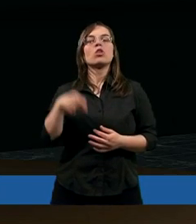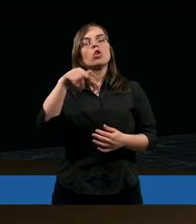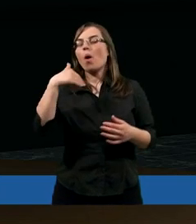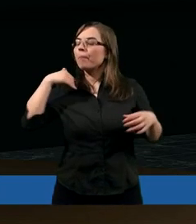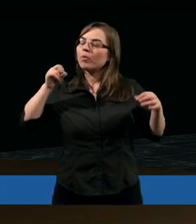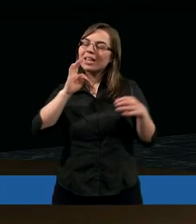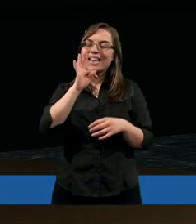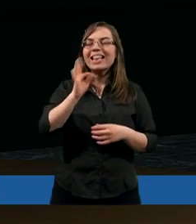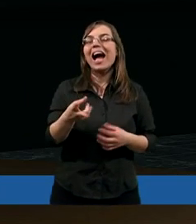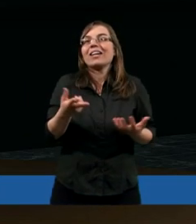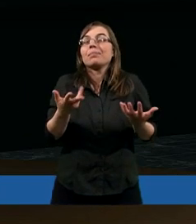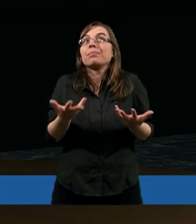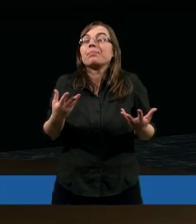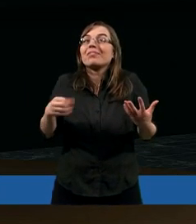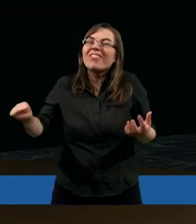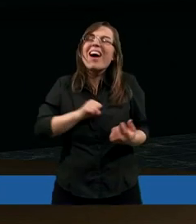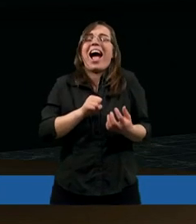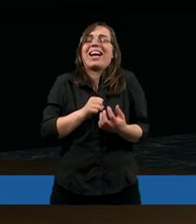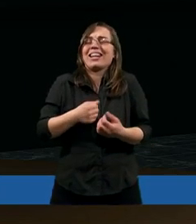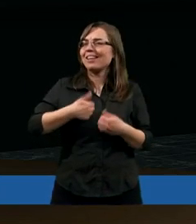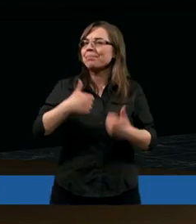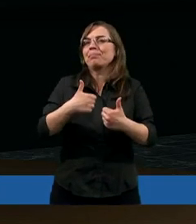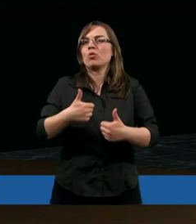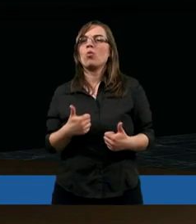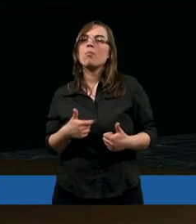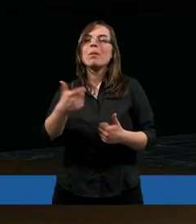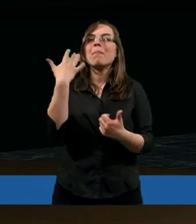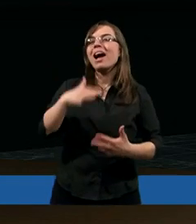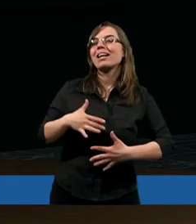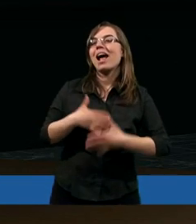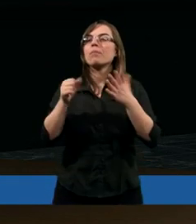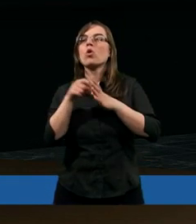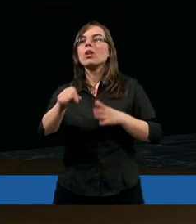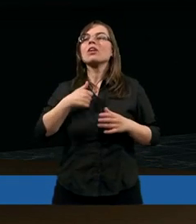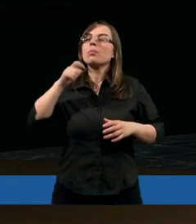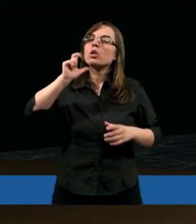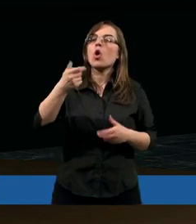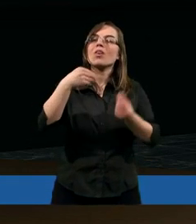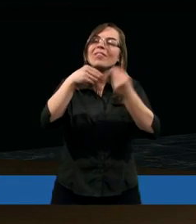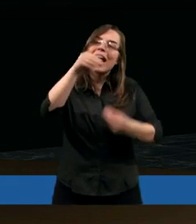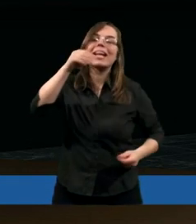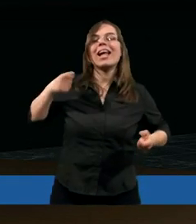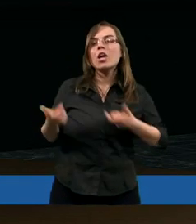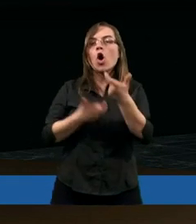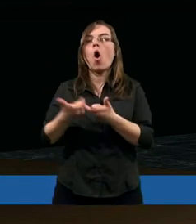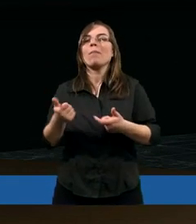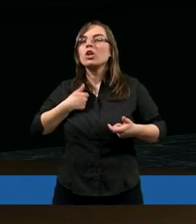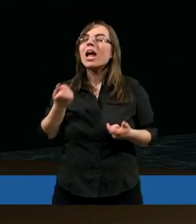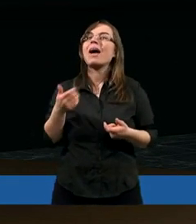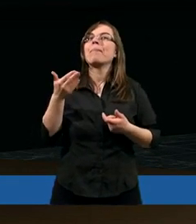I to było tak fajne, bo to mnie bardzo zainspirowało do tego, żeby coś więcej robić, żeby